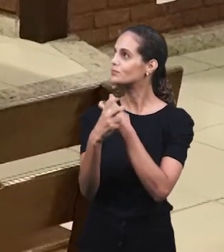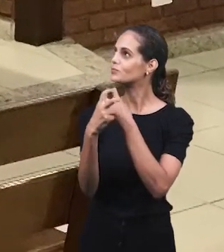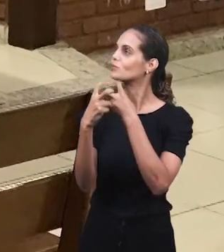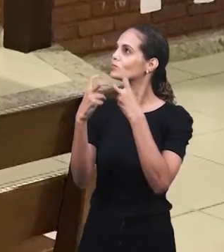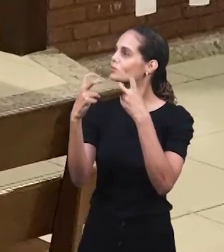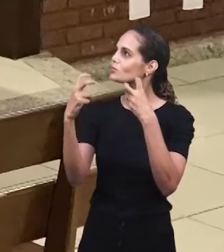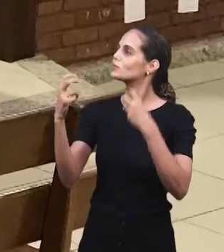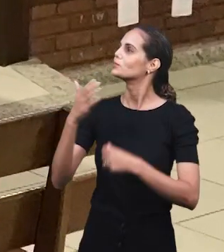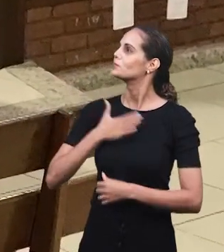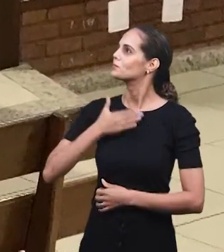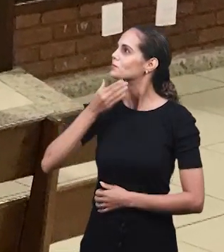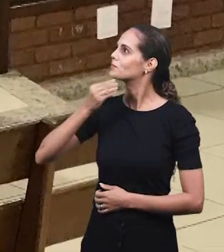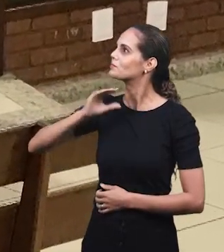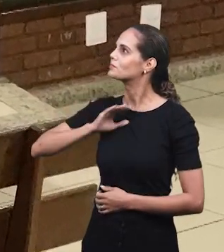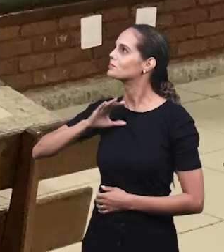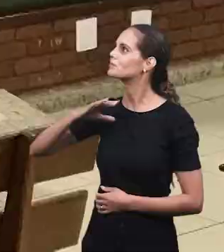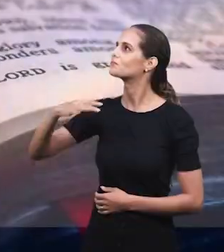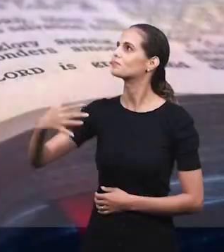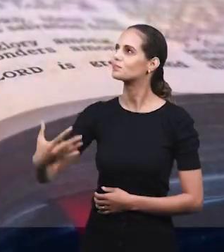Спаситель,